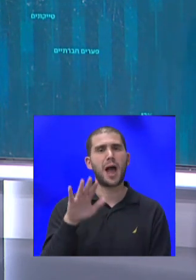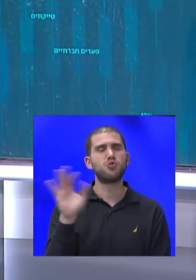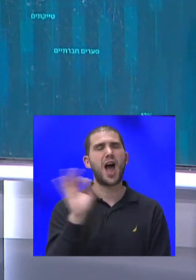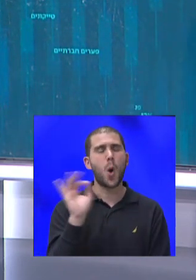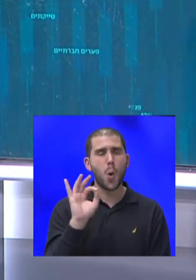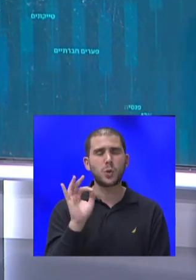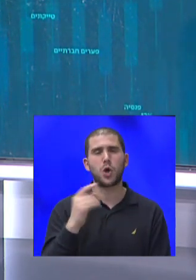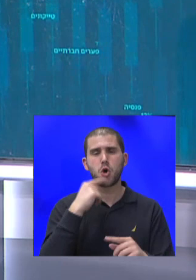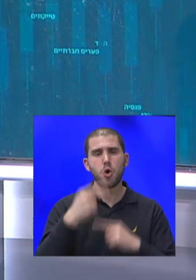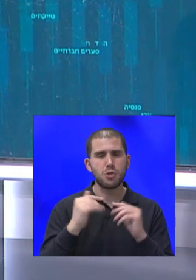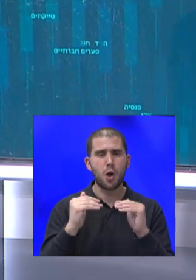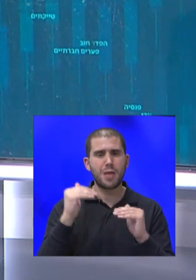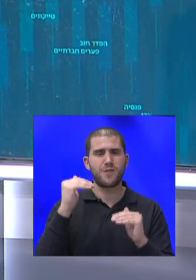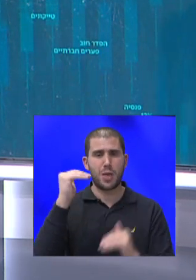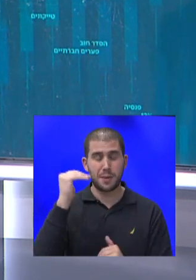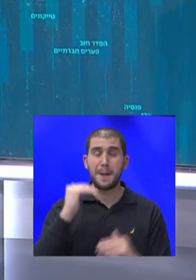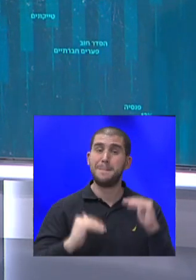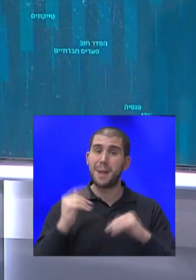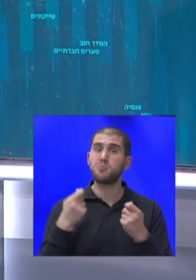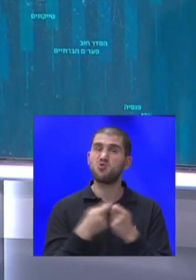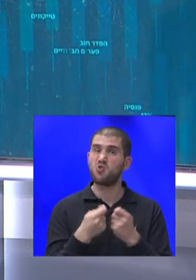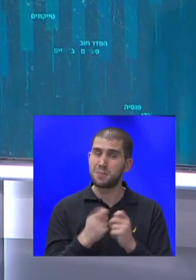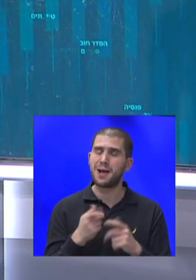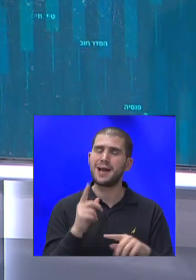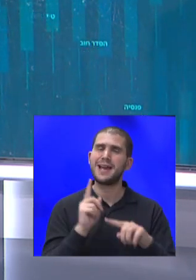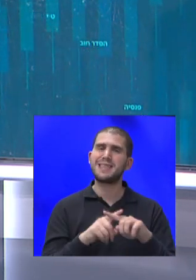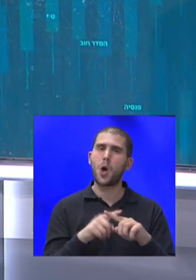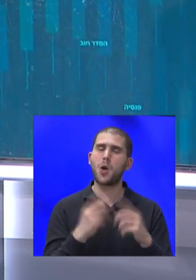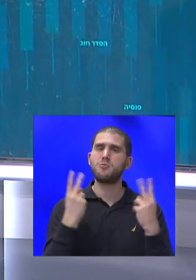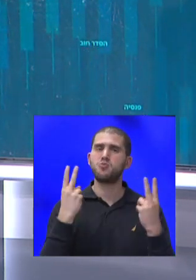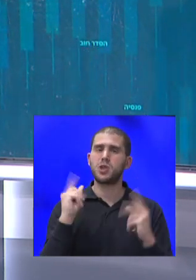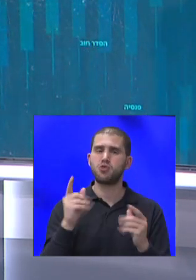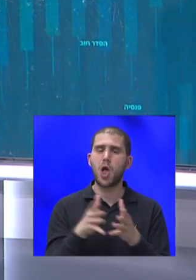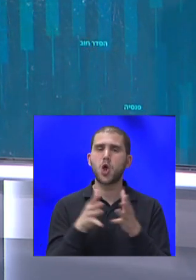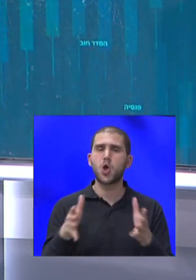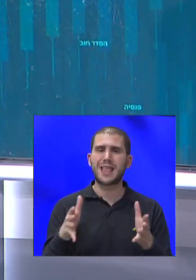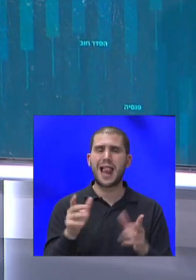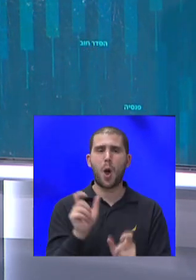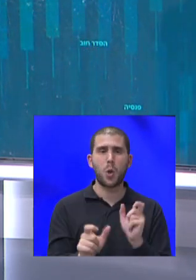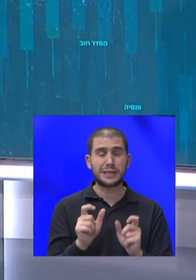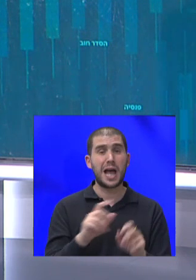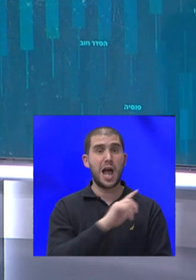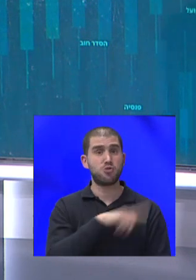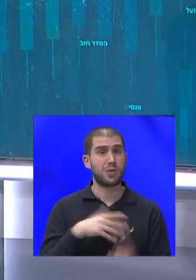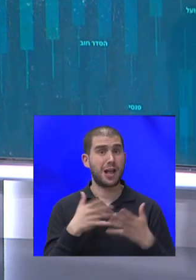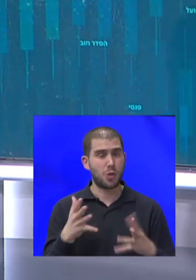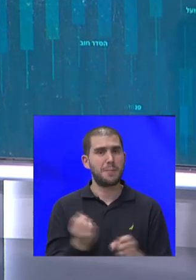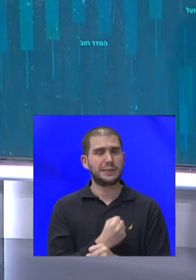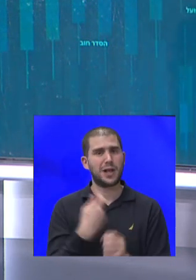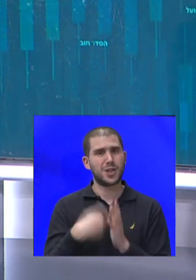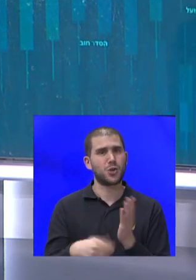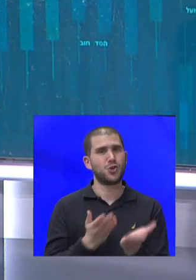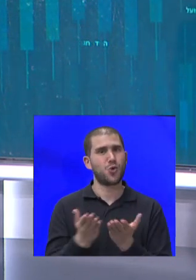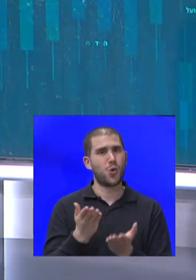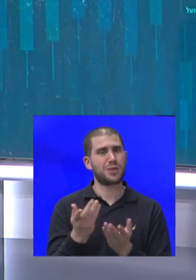הפערים האלה קשורים ליתרון המשמעותי של גודל האוכלוסייה. הרשויות הגדולות מצליחות לקנות שירותים לתושבים שלהן יותר